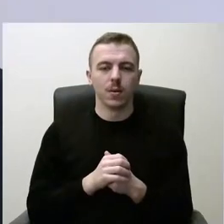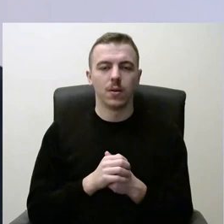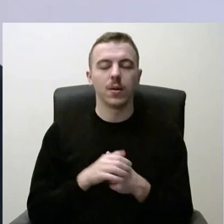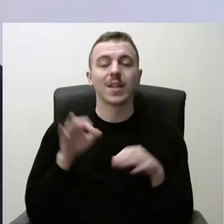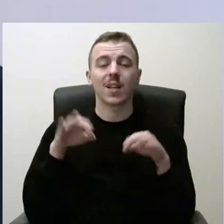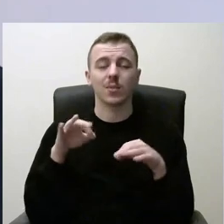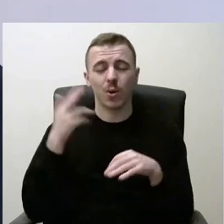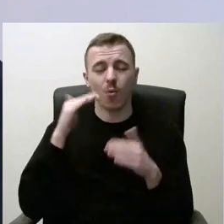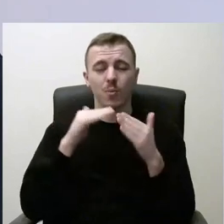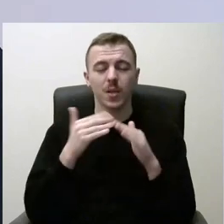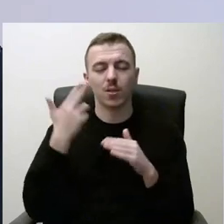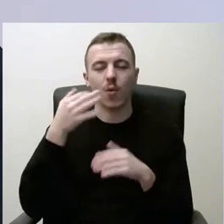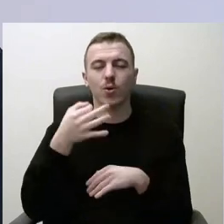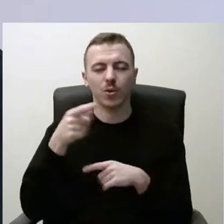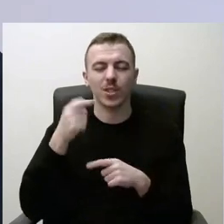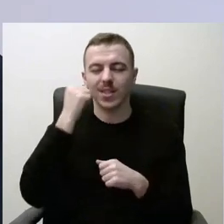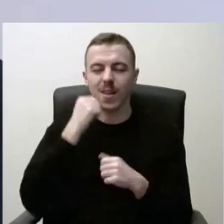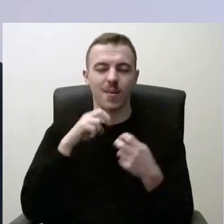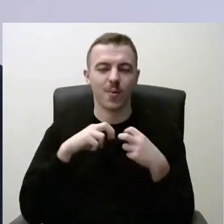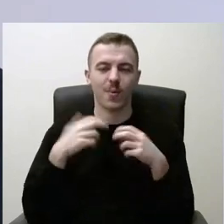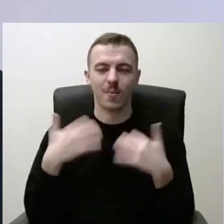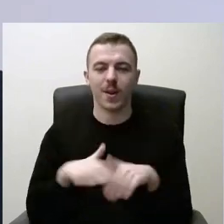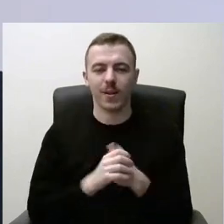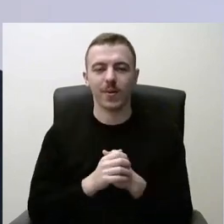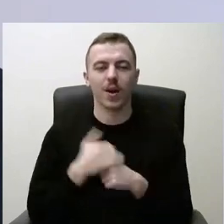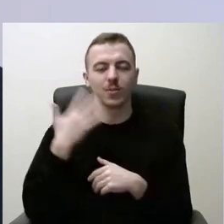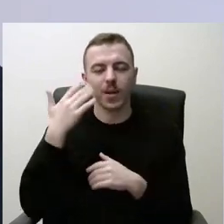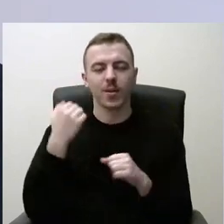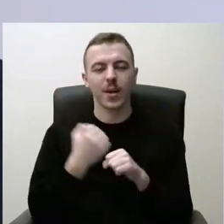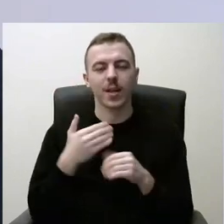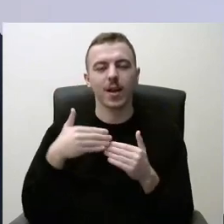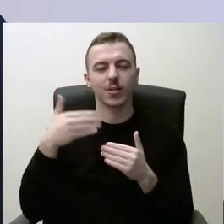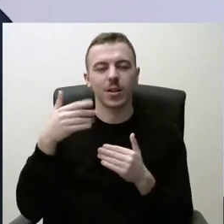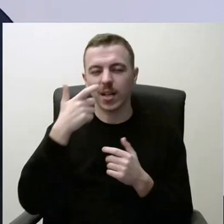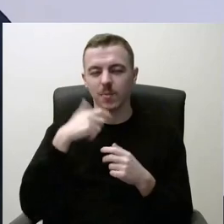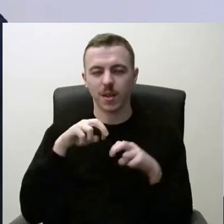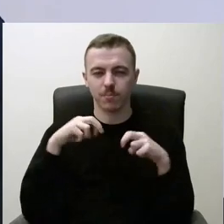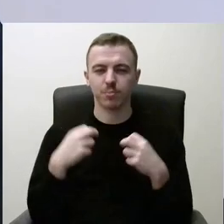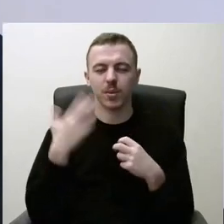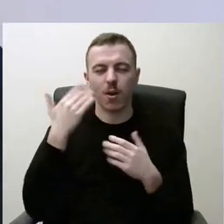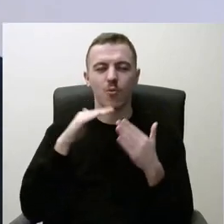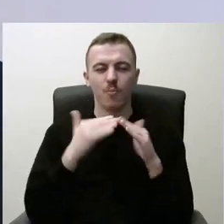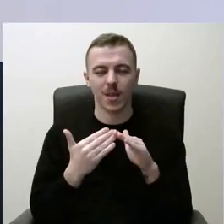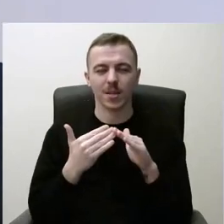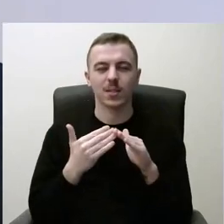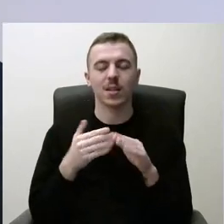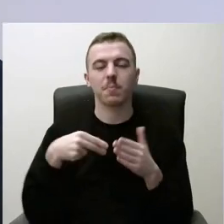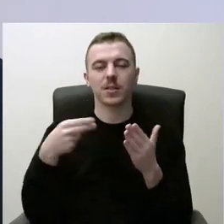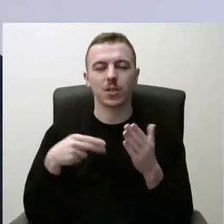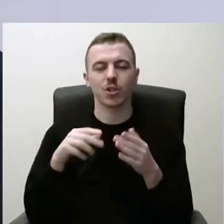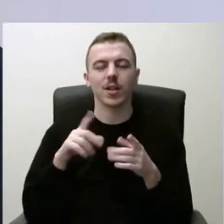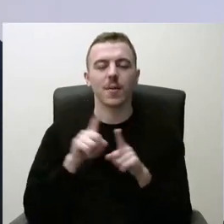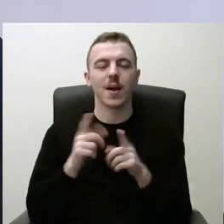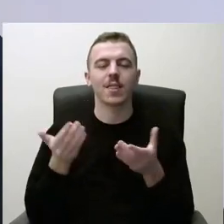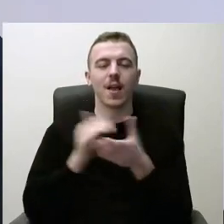miesto, Kauno rajono čia sena problema. Aš manau, reiktų kažkada nors rimtai susieisti su Kauno miestu ir pasirašyti tai, ko sutartį, kad